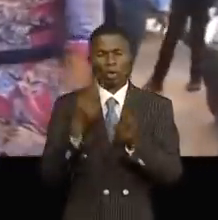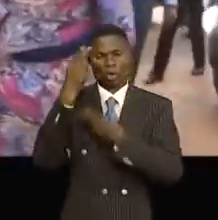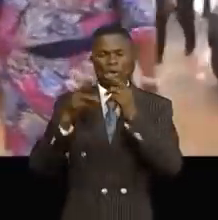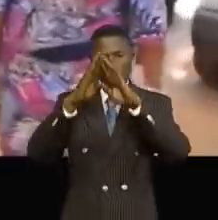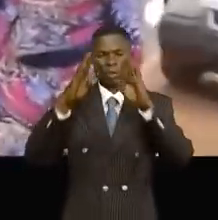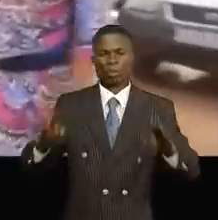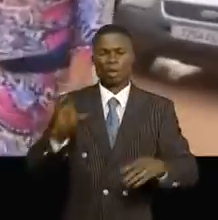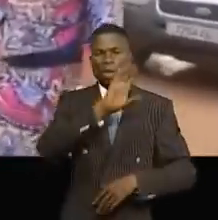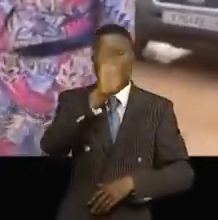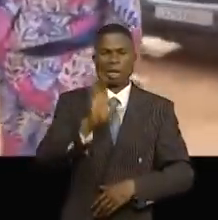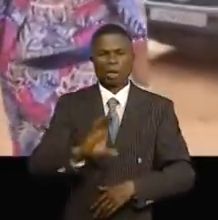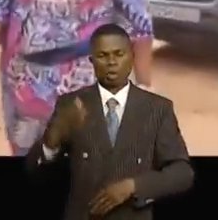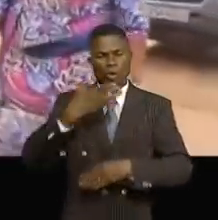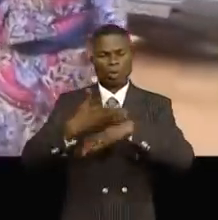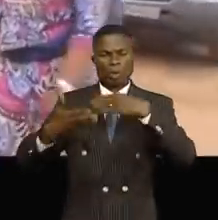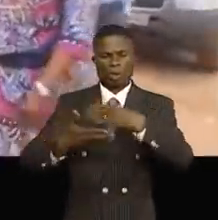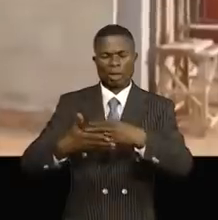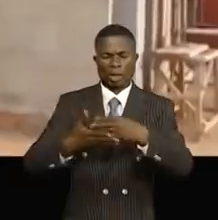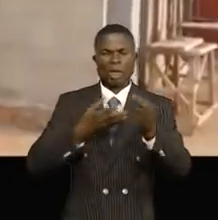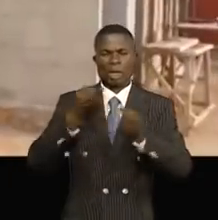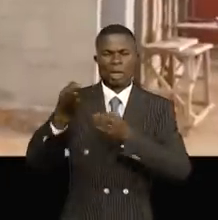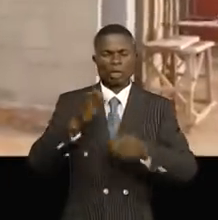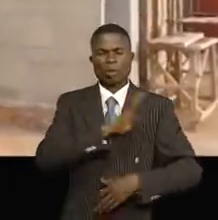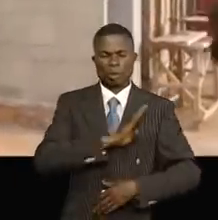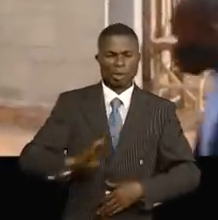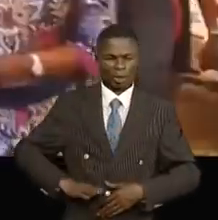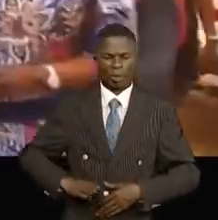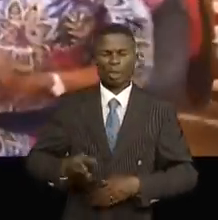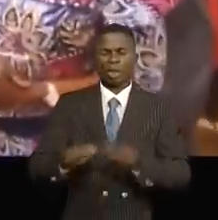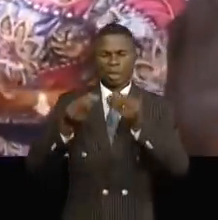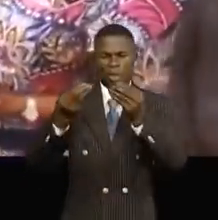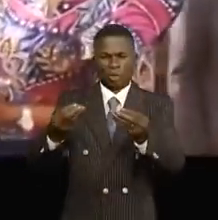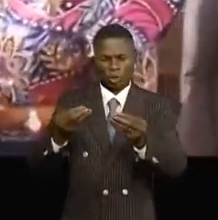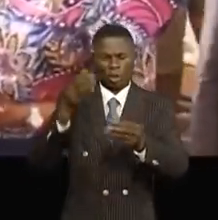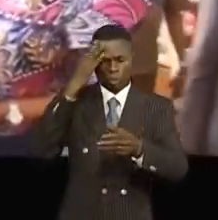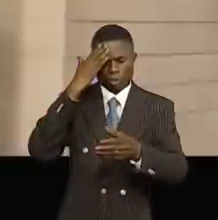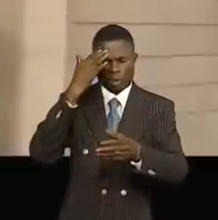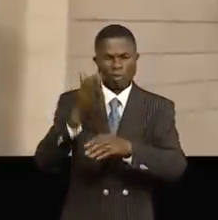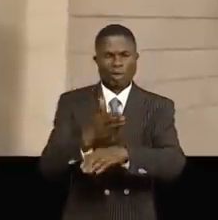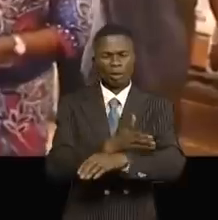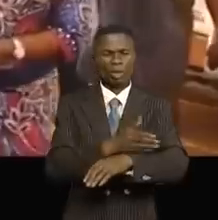bâtiment communal en chantier sous les explications du bourgoumestre de Fungurume, Christian Moukonto.